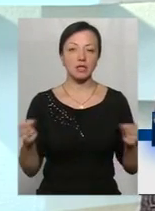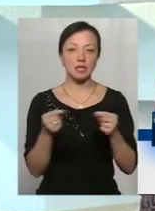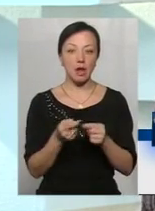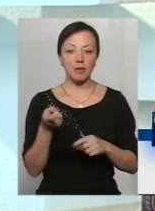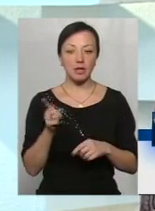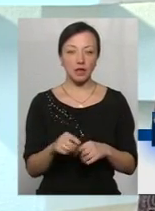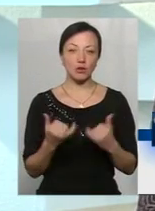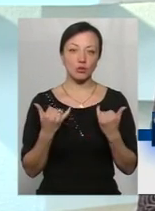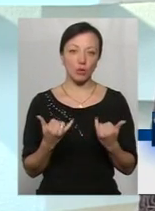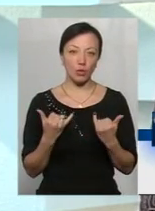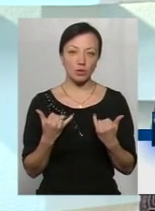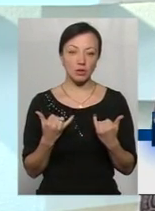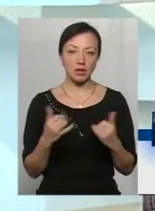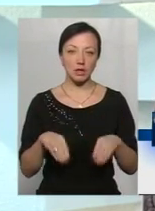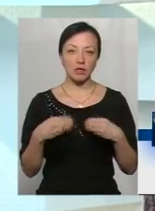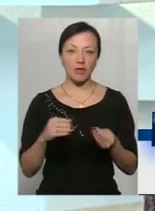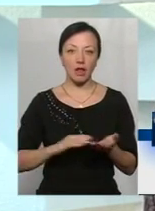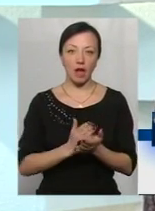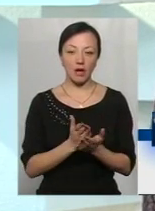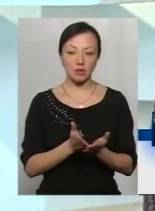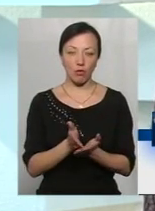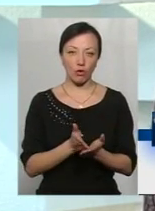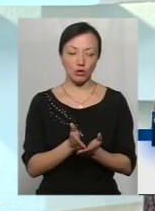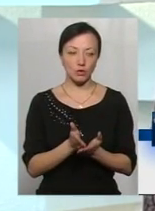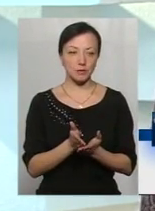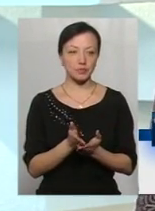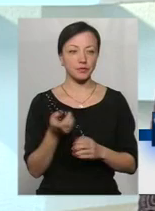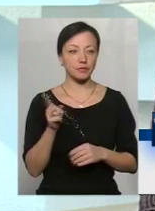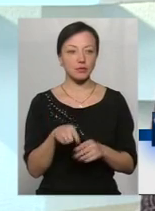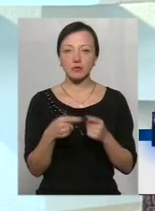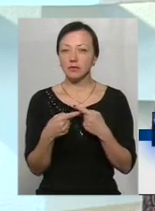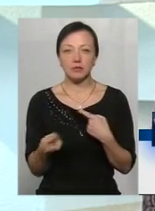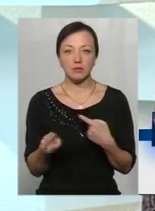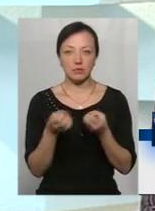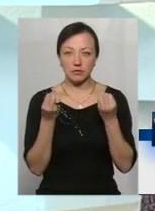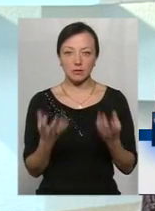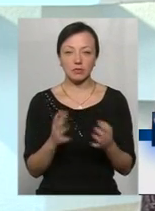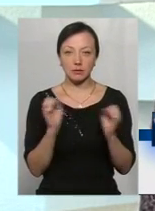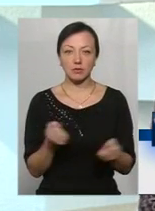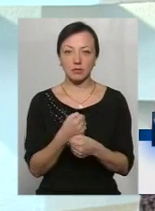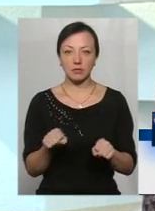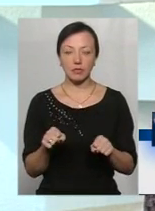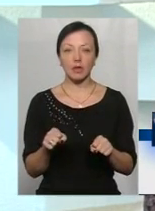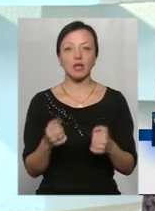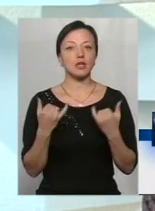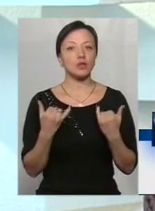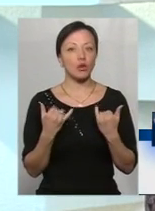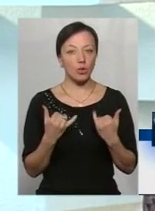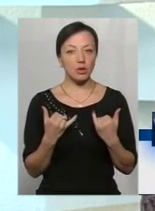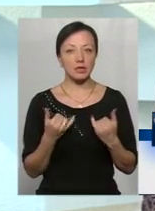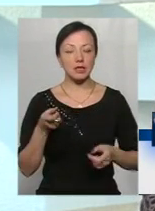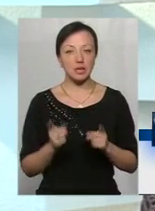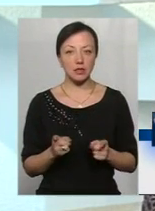на те, щоб ми сьогодні надавали якісні послуги. Тому що, по-другому, просто не можна. Адже сьогодні